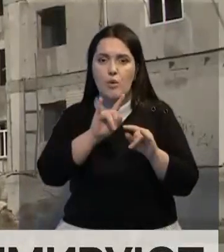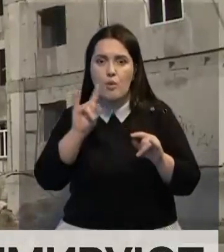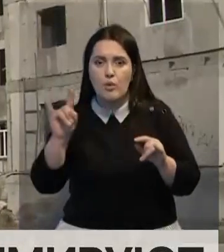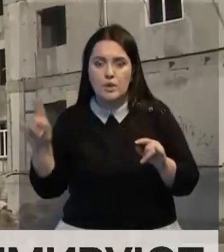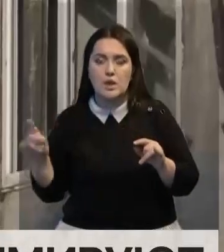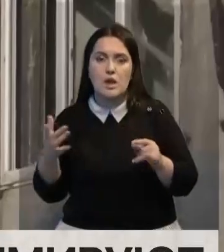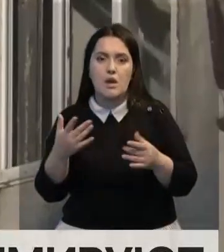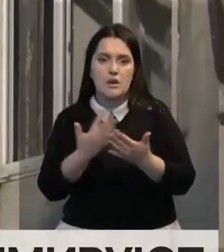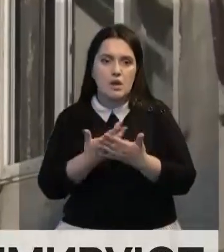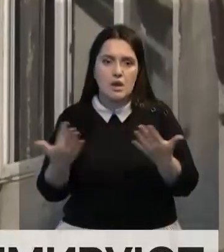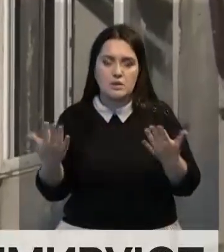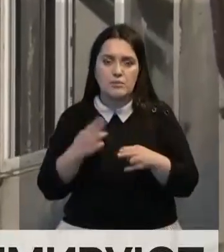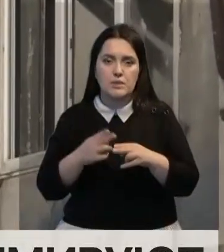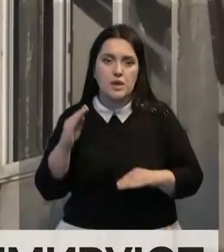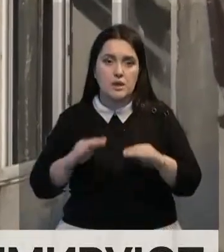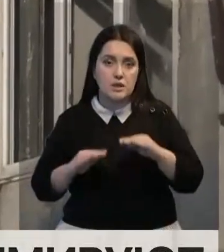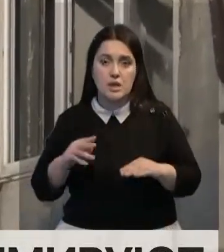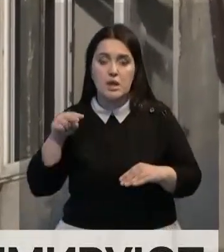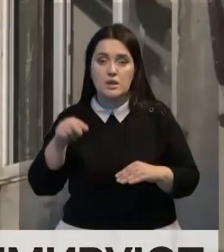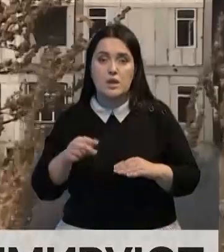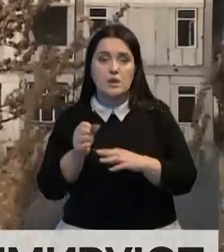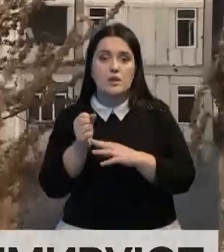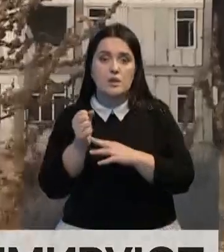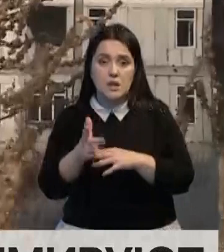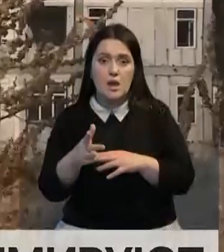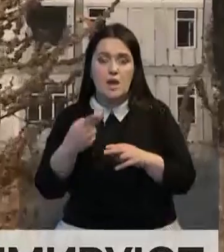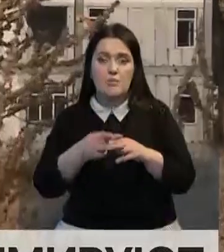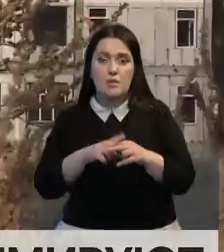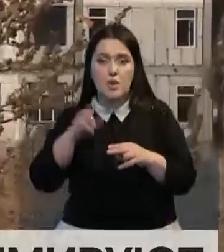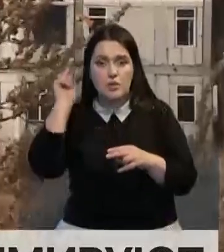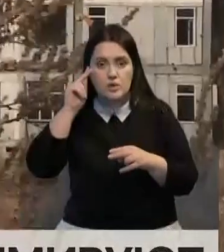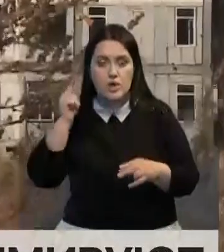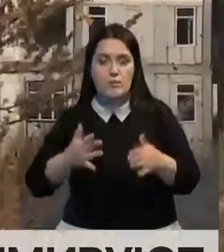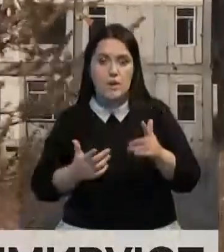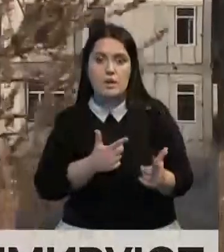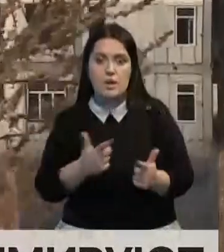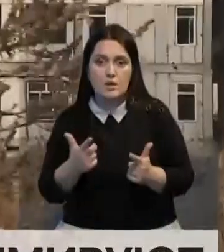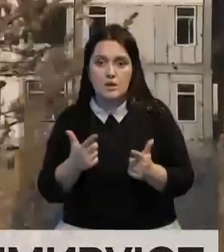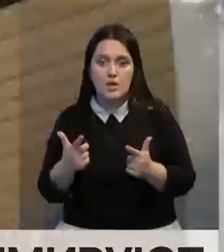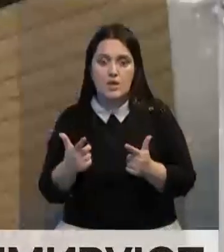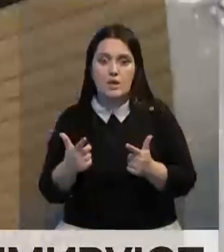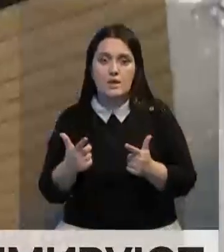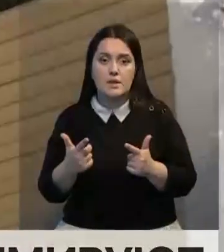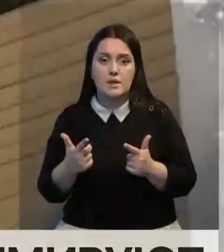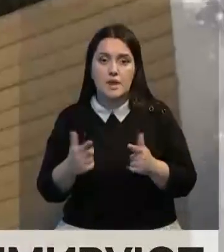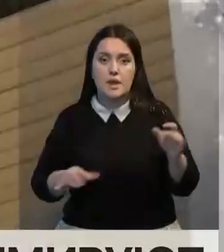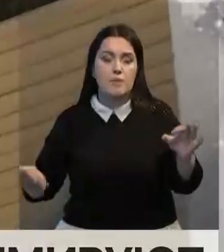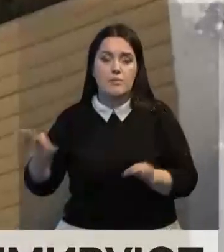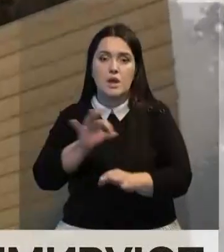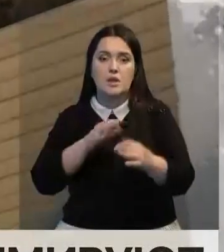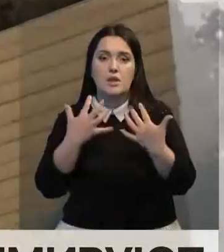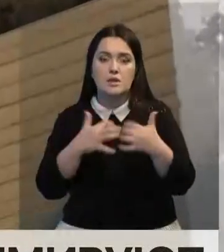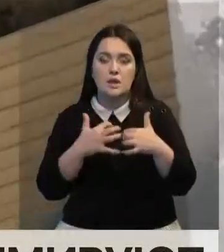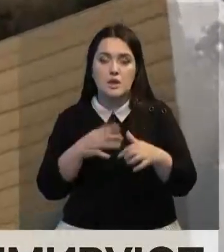перекрытия и прочие металлоконструкции. В 2013 там здания с учебными корпусами готовили к сдаче в эксплуатацию. Проект оценивался